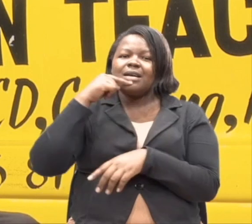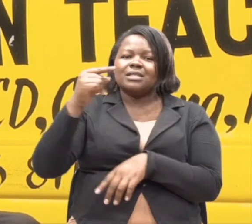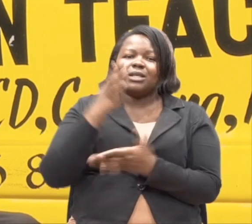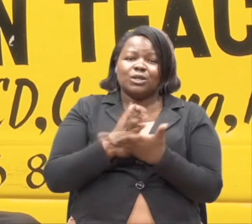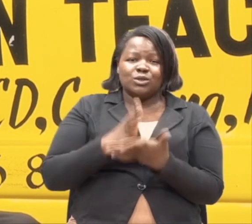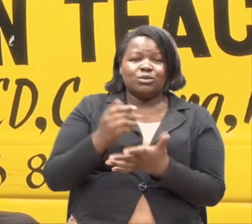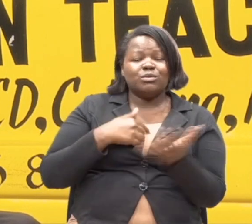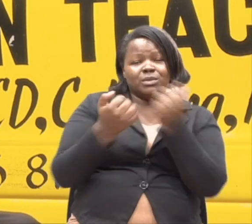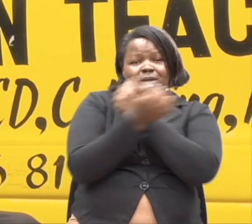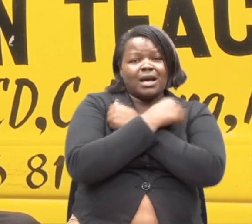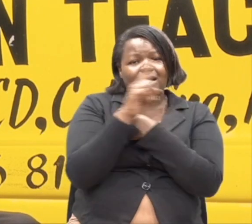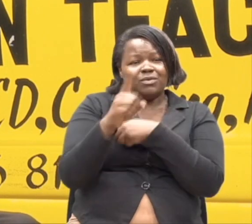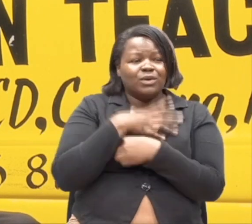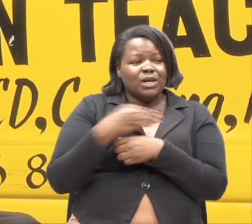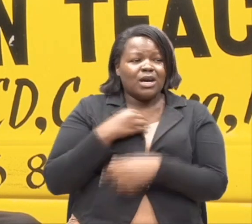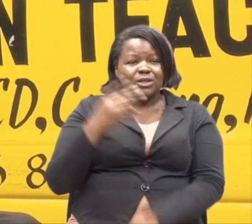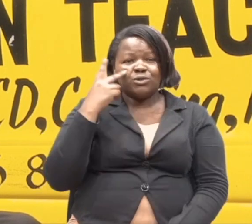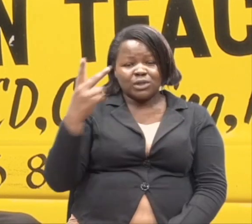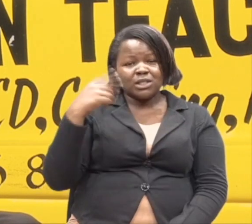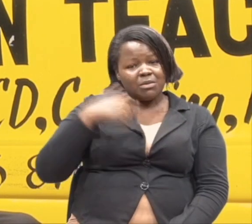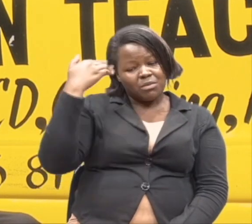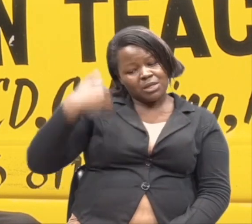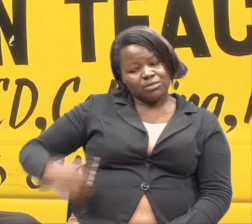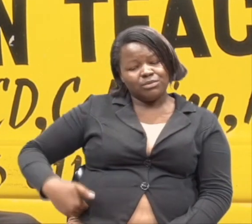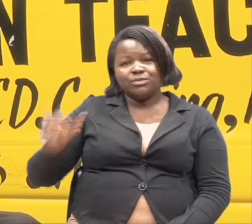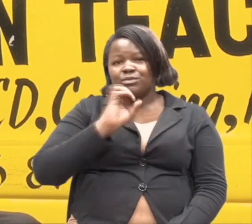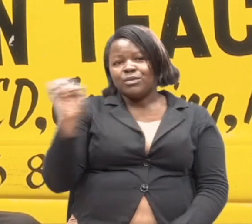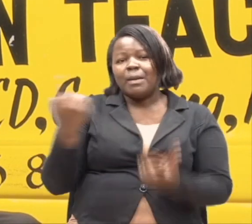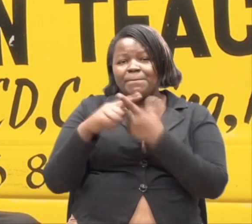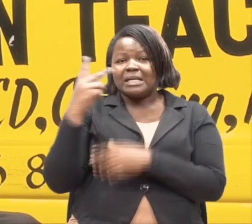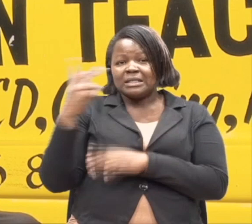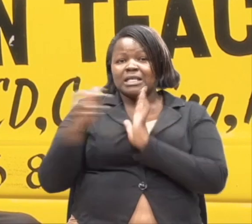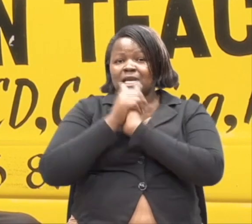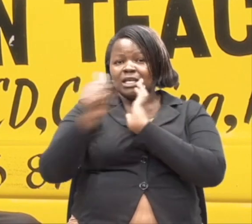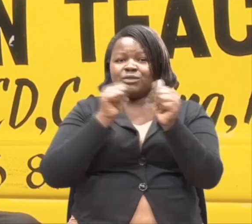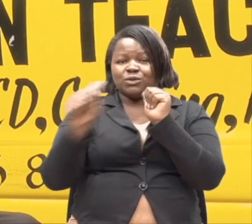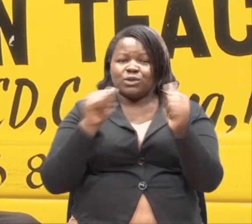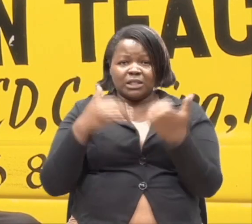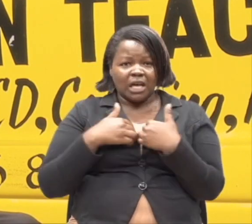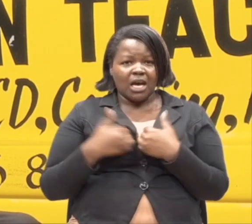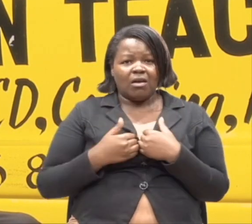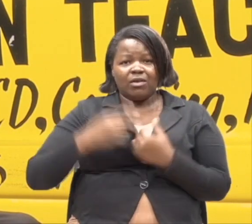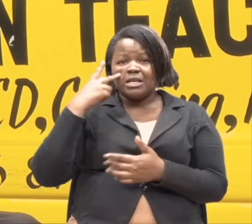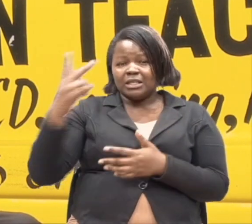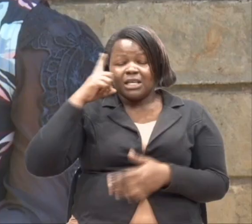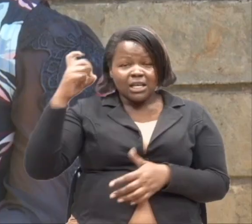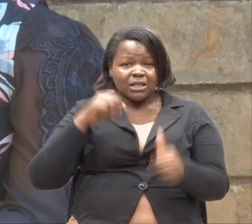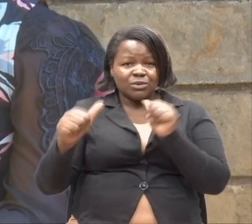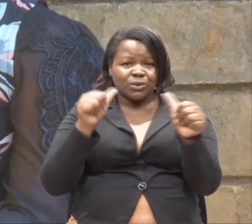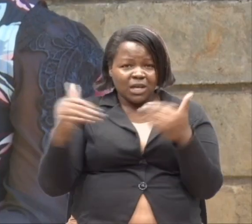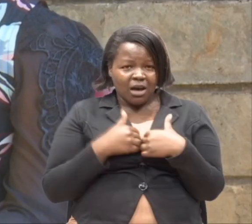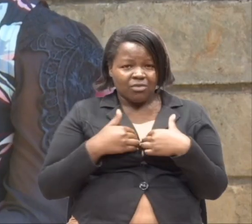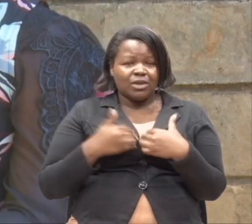kweli nina kupenda. Na usinione hivi. Angalia kipa wa mbacho ni nacho. Angalia maono ambayo ni nai.